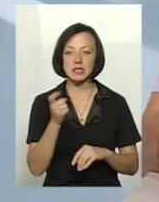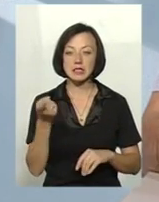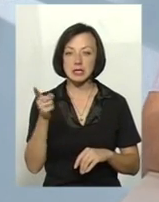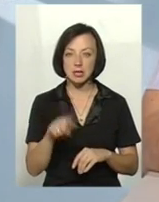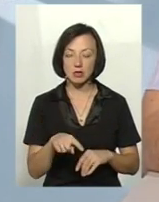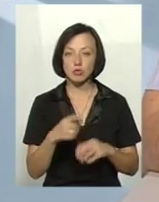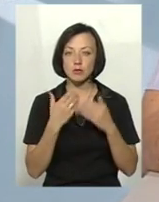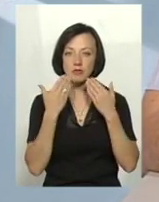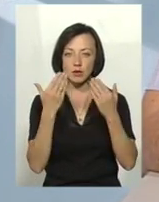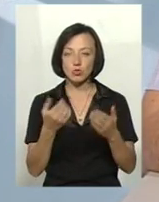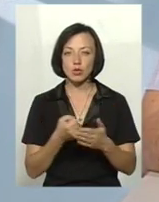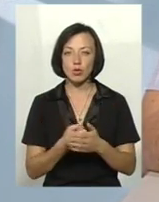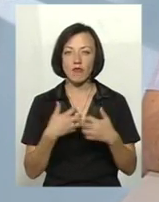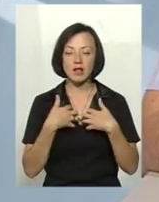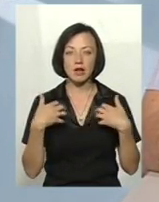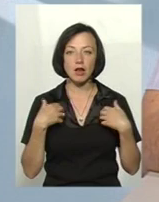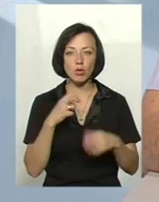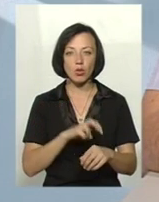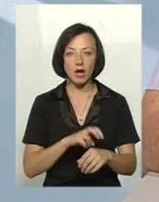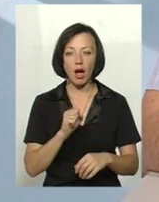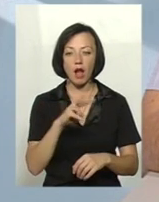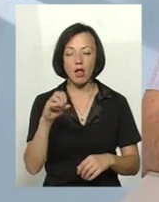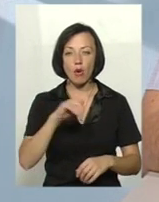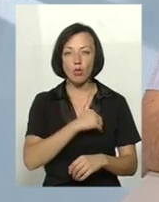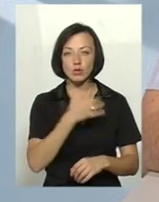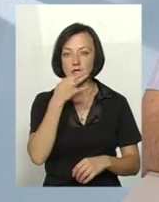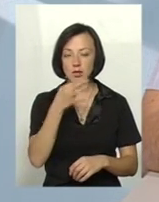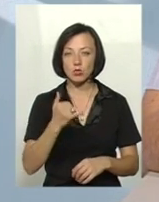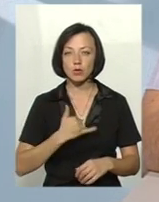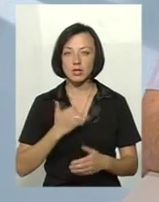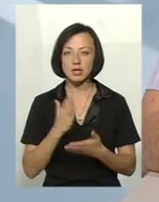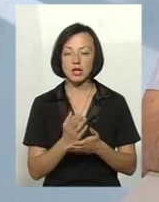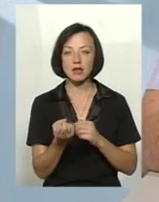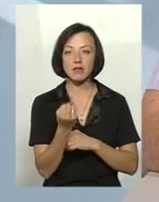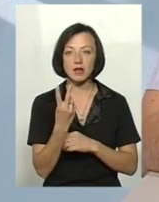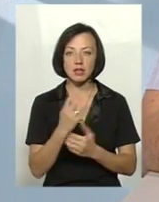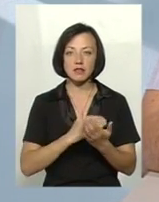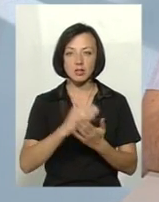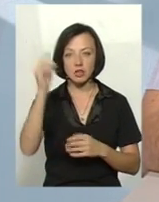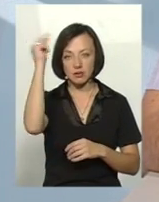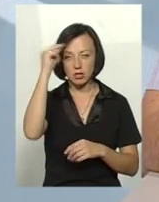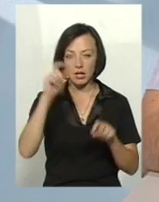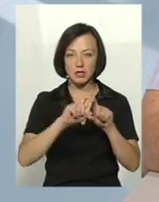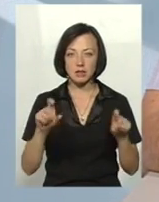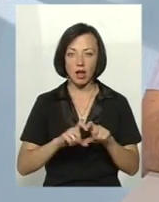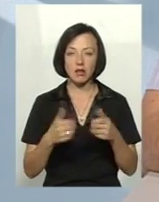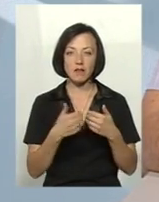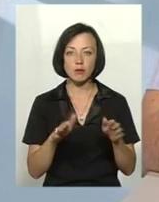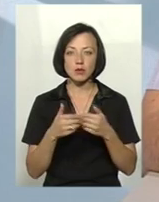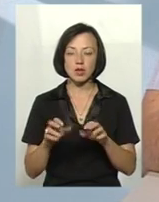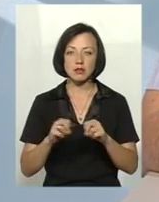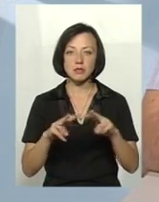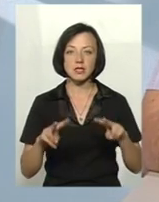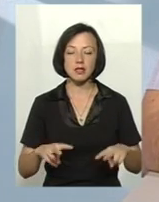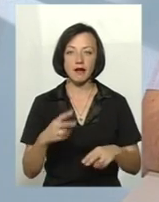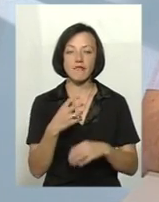щоб звернутися до ветеринарного лікаря. Але я хочу сказати, що в нас є 12 вищих навчальних закладів, які випускають спеціалісти